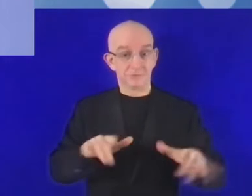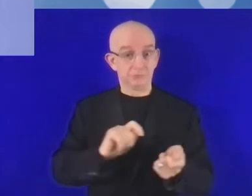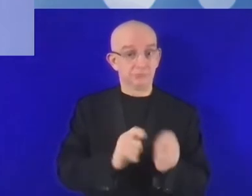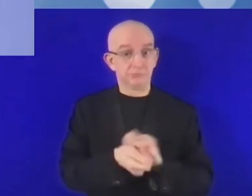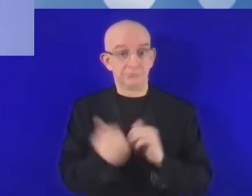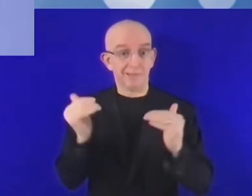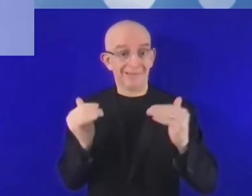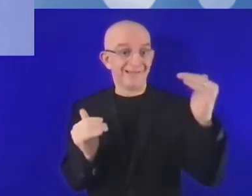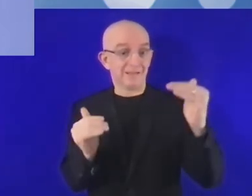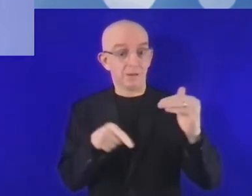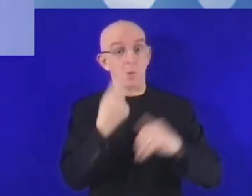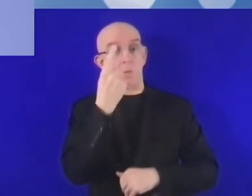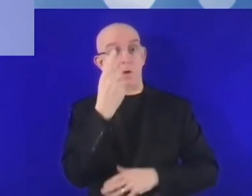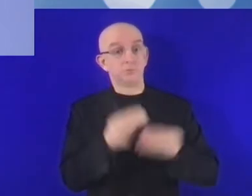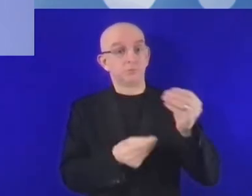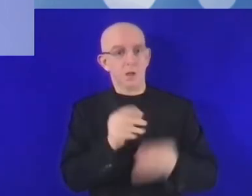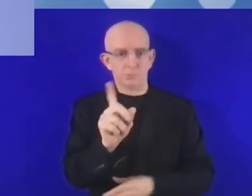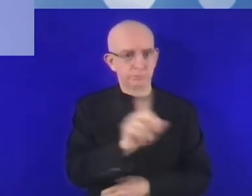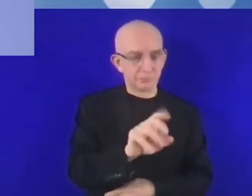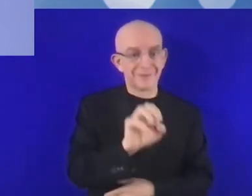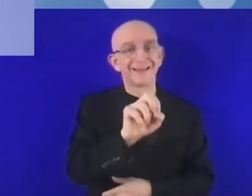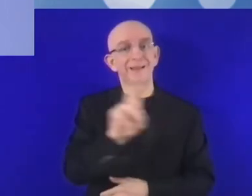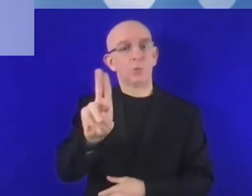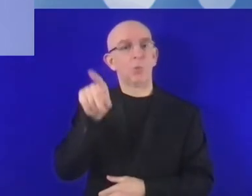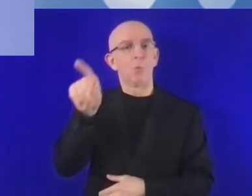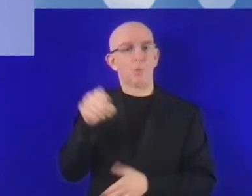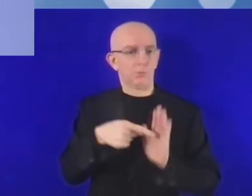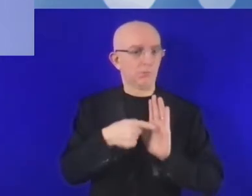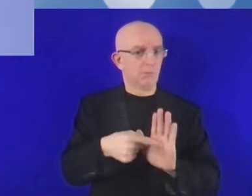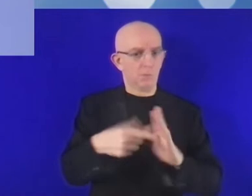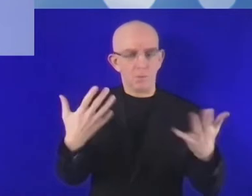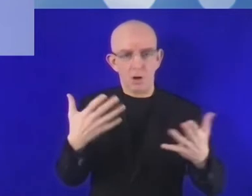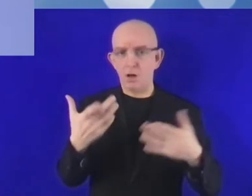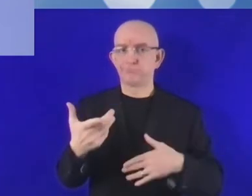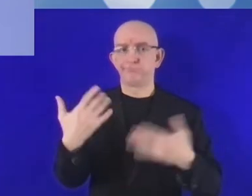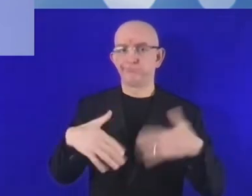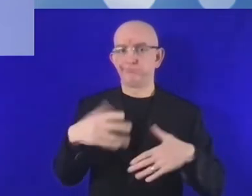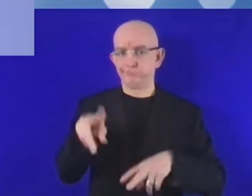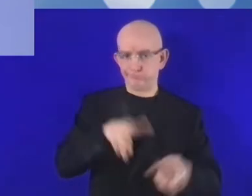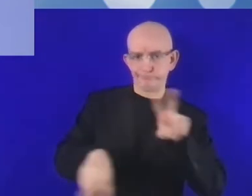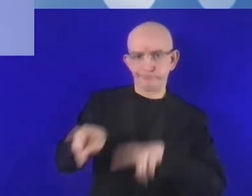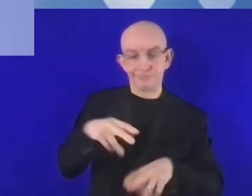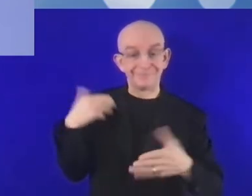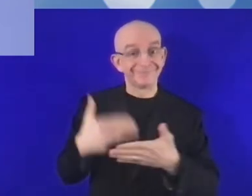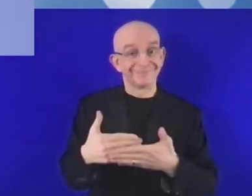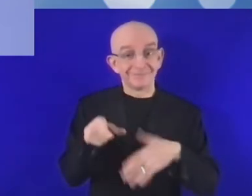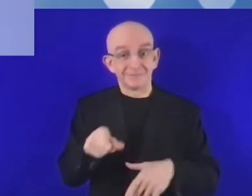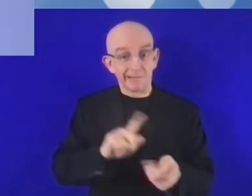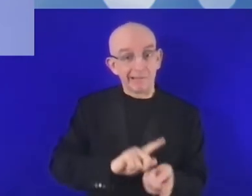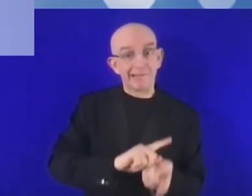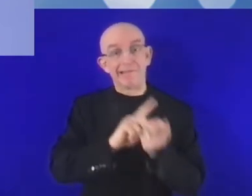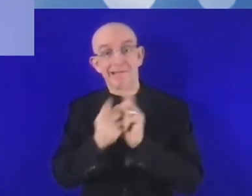Unia Europejska podkreśla również konieczność oceny stopnia